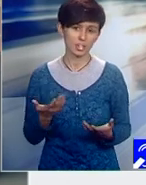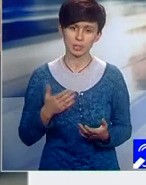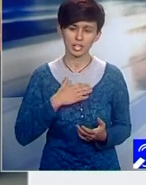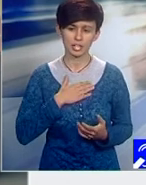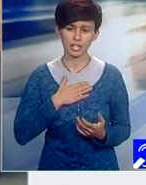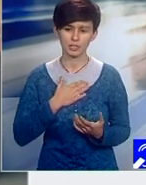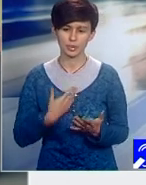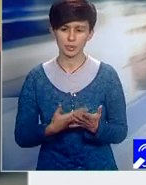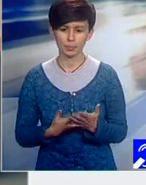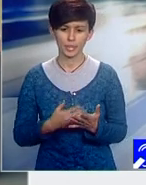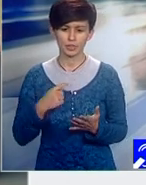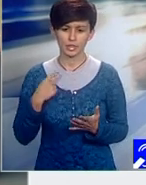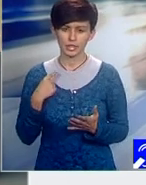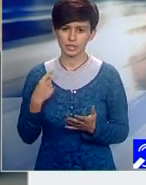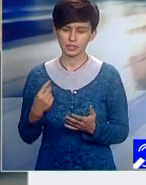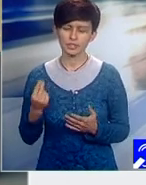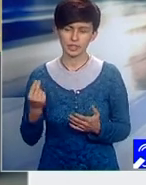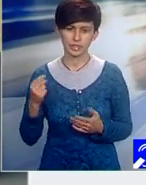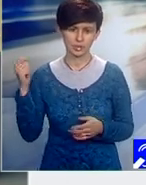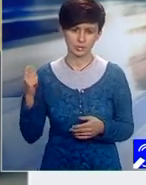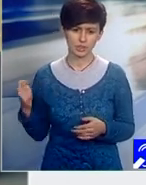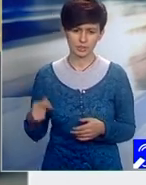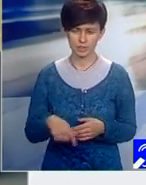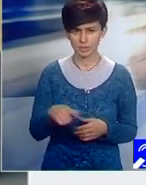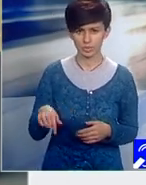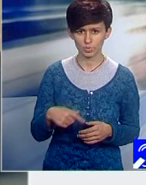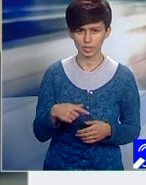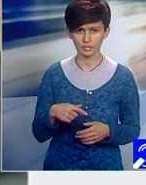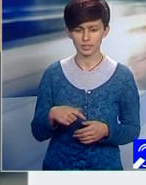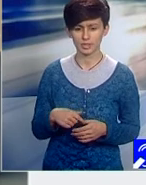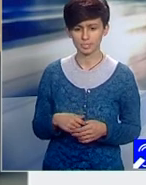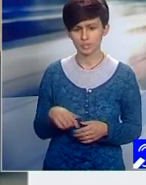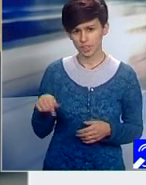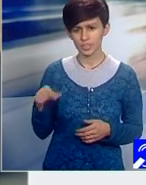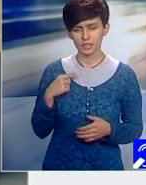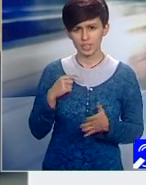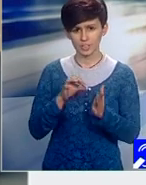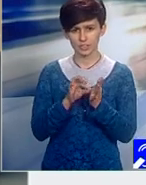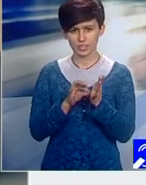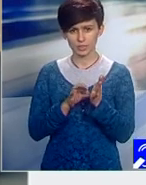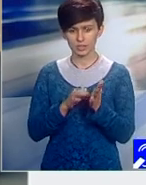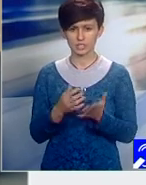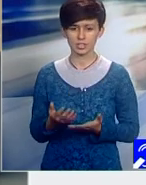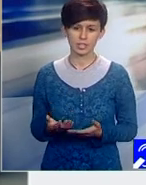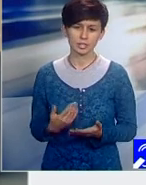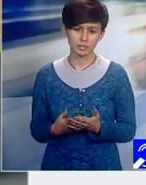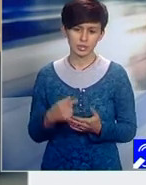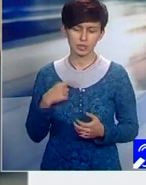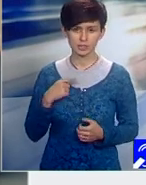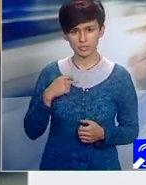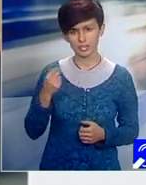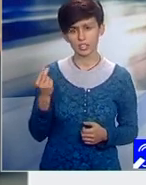fie bine țărină, în primul rând, și acesta a fi condiția pentru a fi bine cetățenilor.